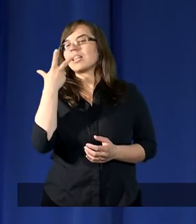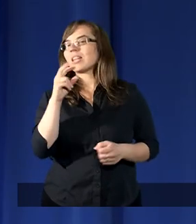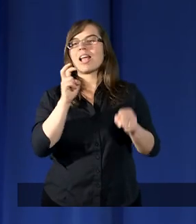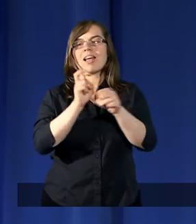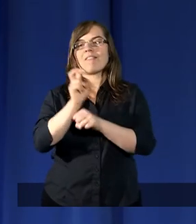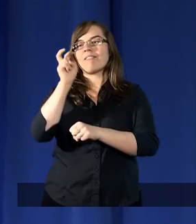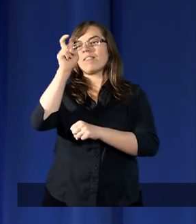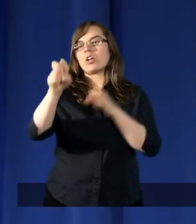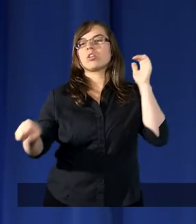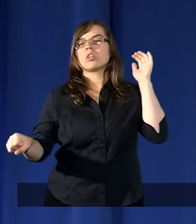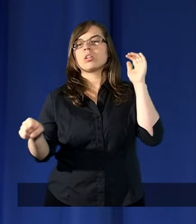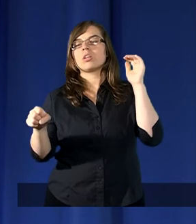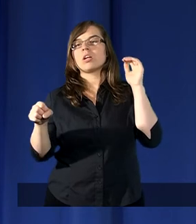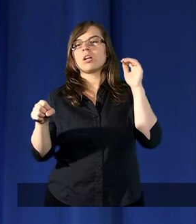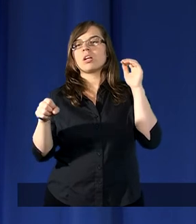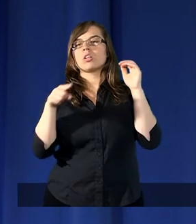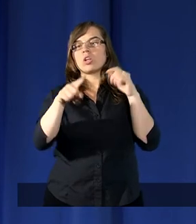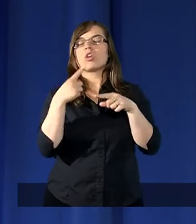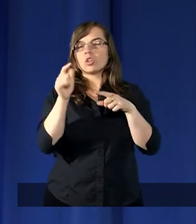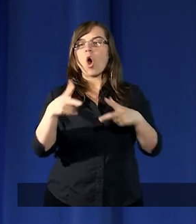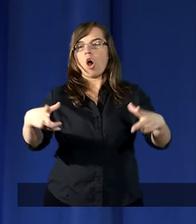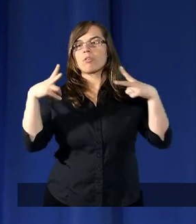wejdziesz do odpocznienia.